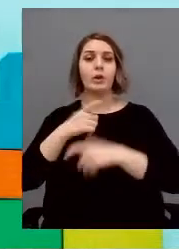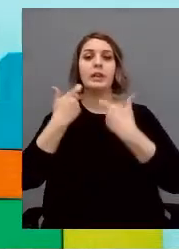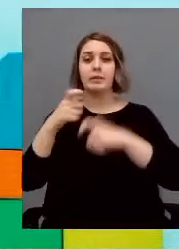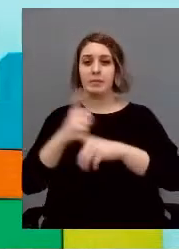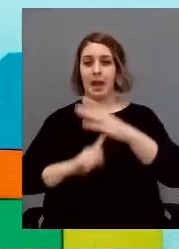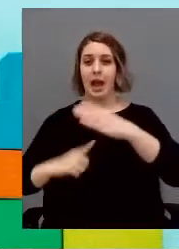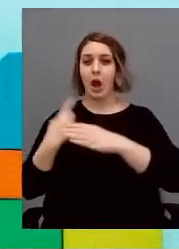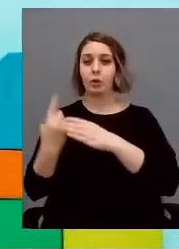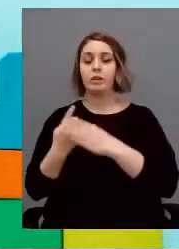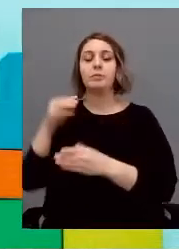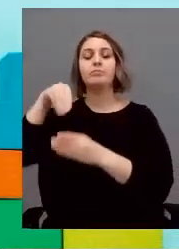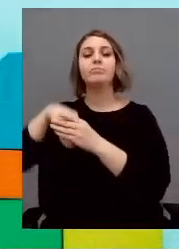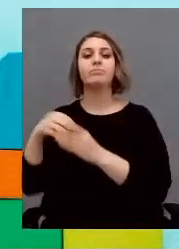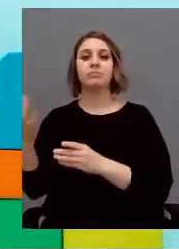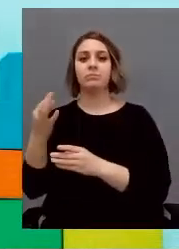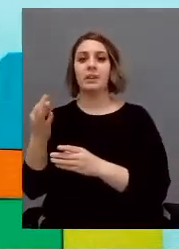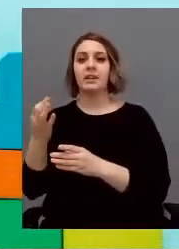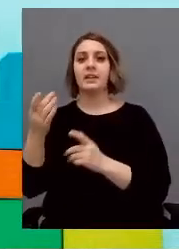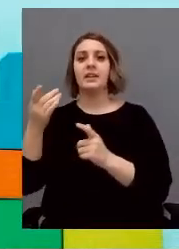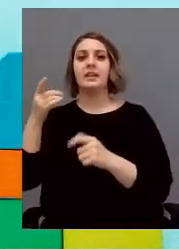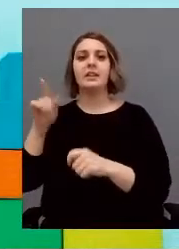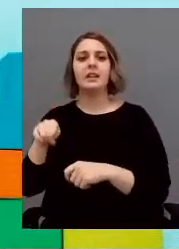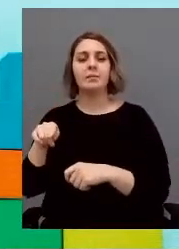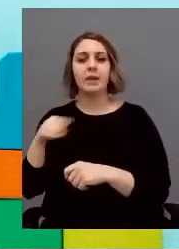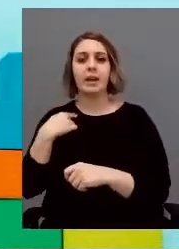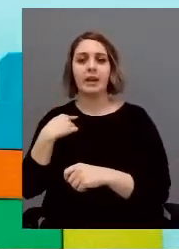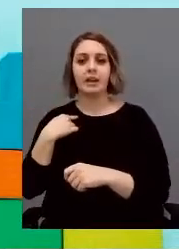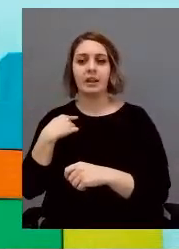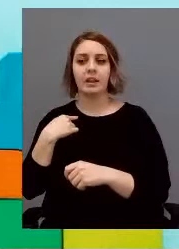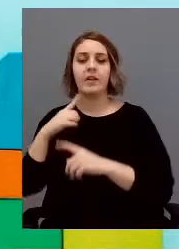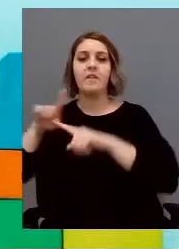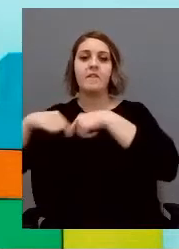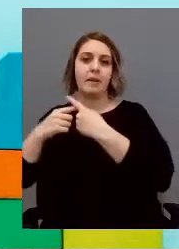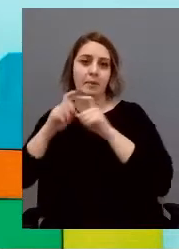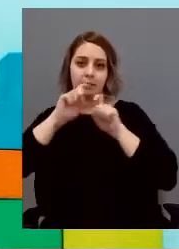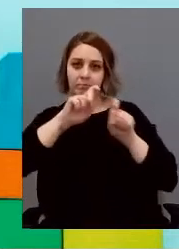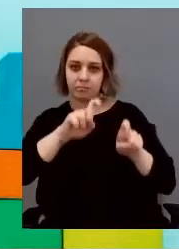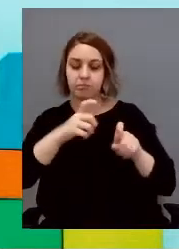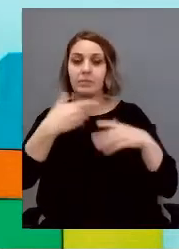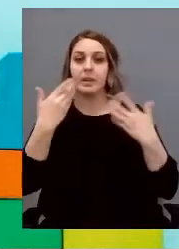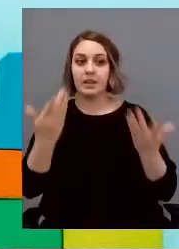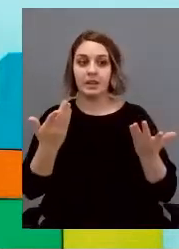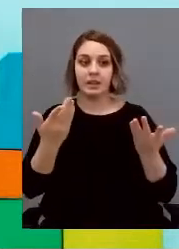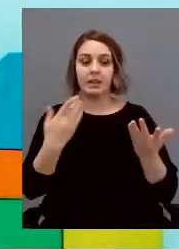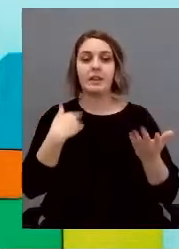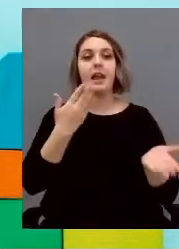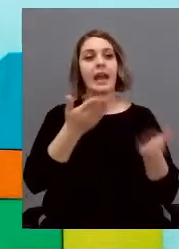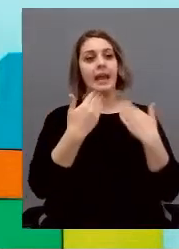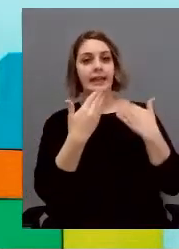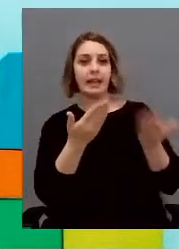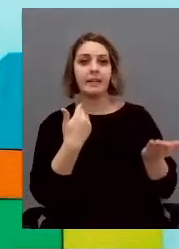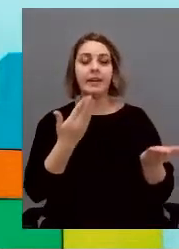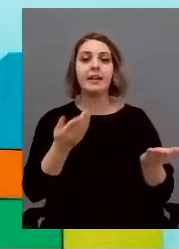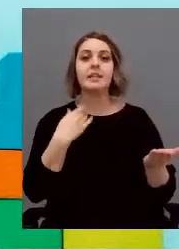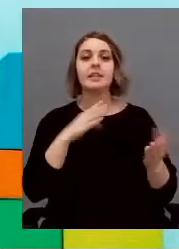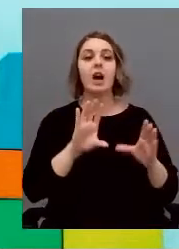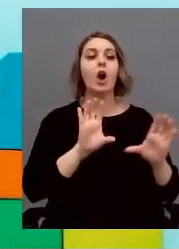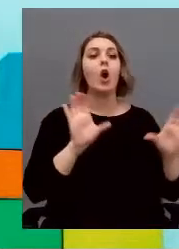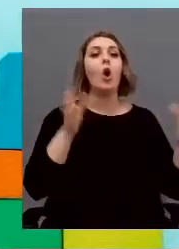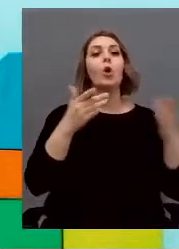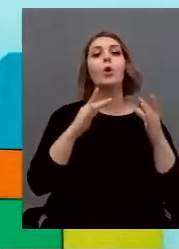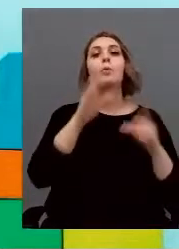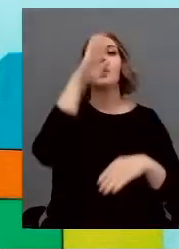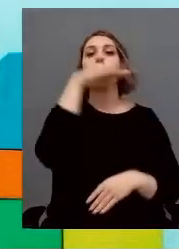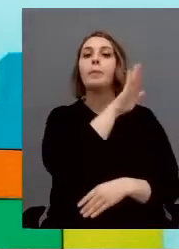implica anche che Caxina-Rossago se siga alle famiglie. Quindi si fanno un'intervista, si fanno un gruppo con i padri